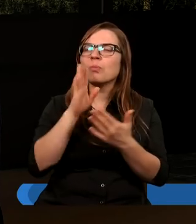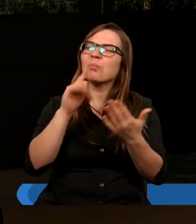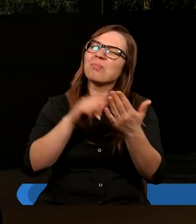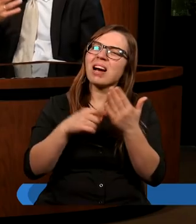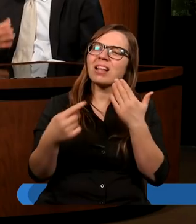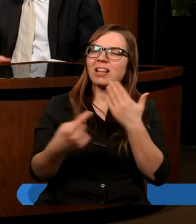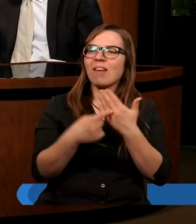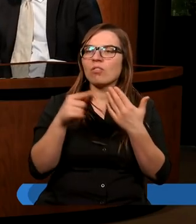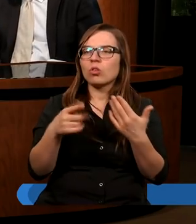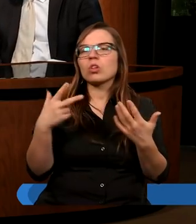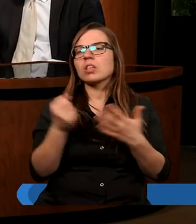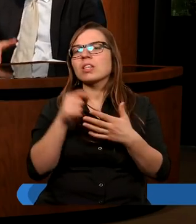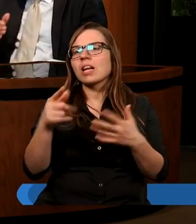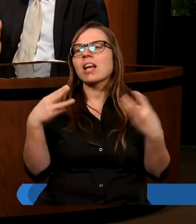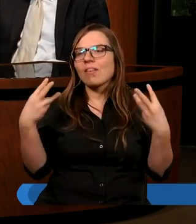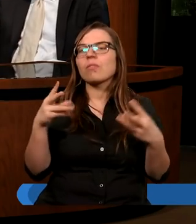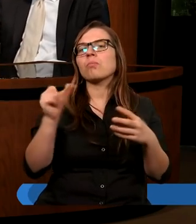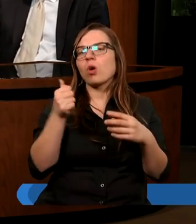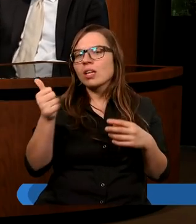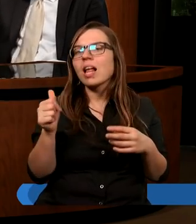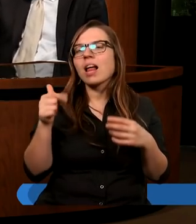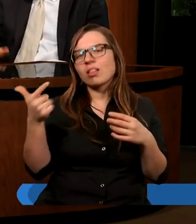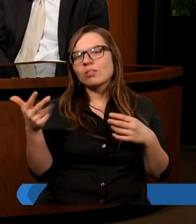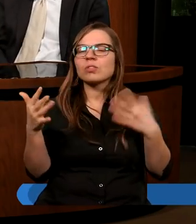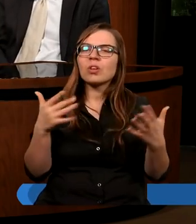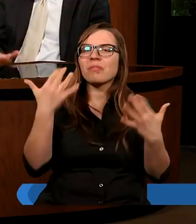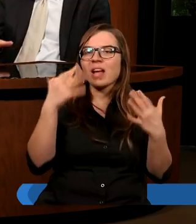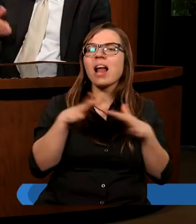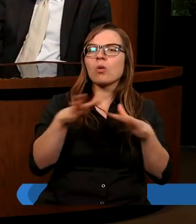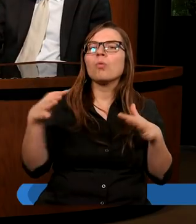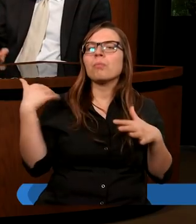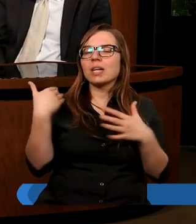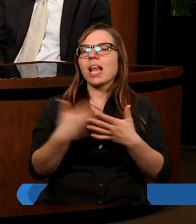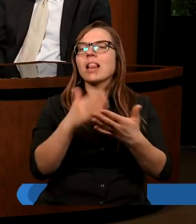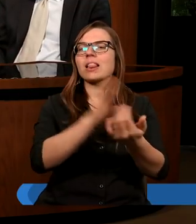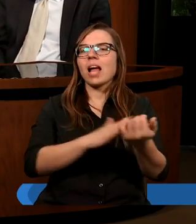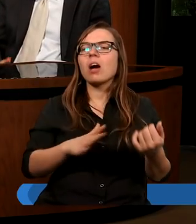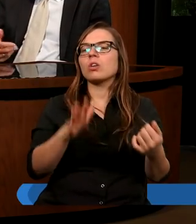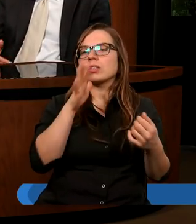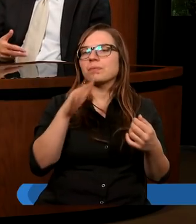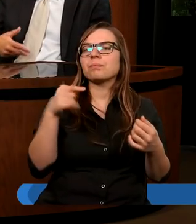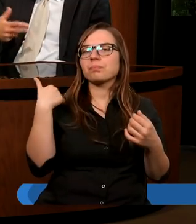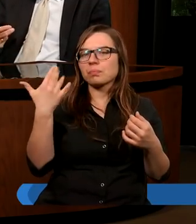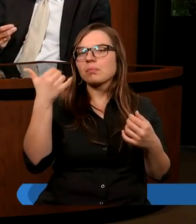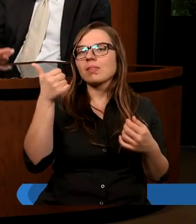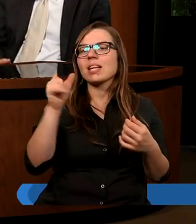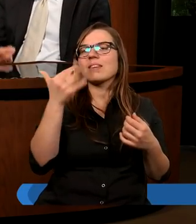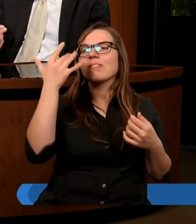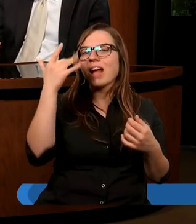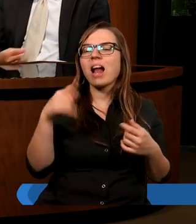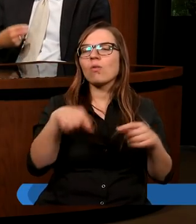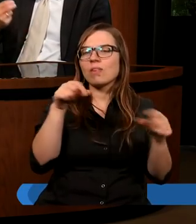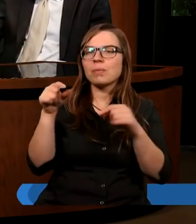Koniecznie tej najważniejszej, bo jedna, jedną z wielu. dlatego naród izynski był jednym z wielu.